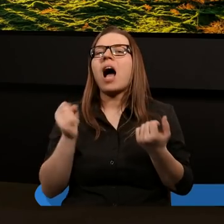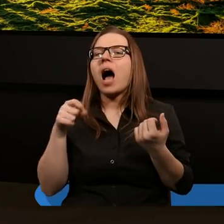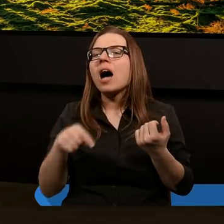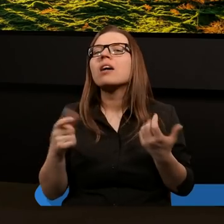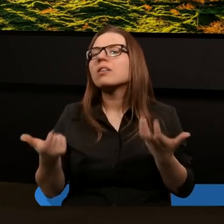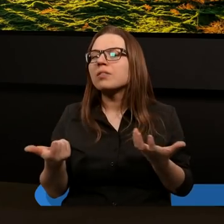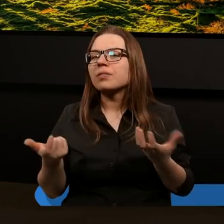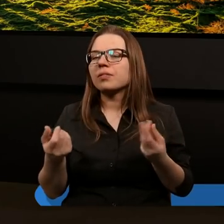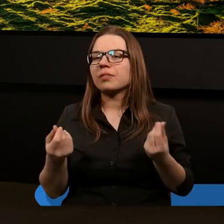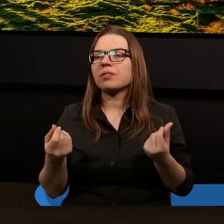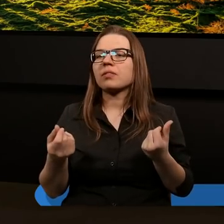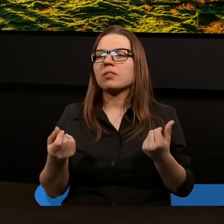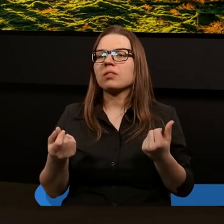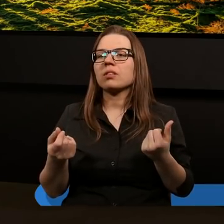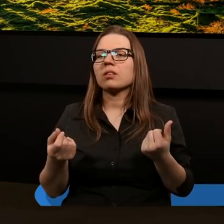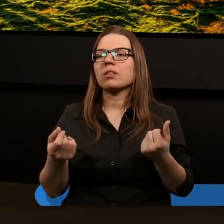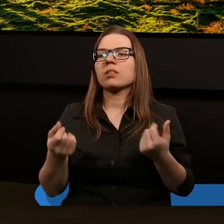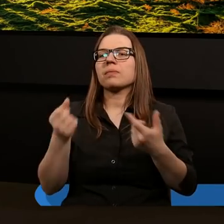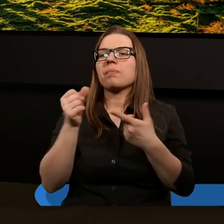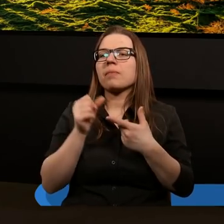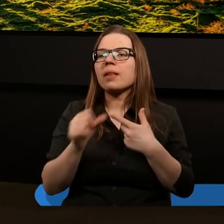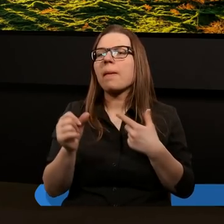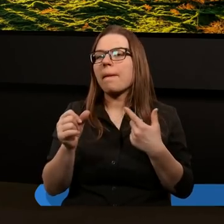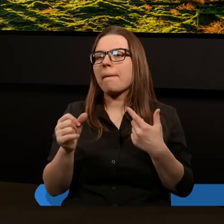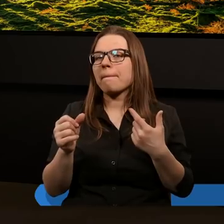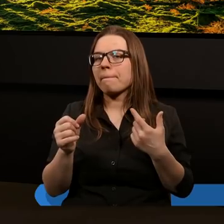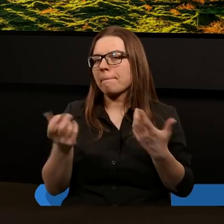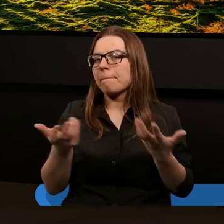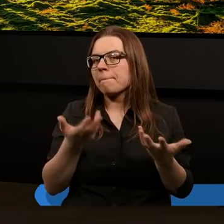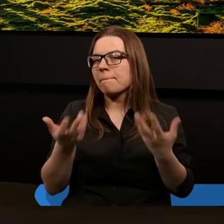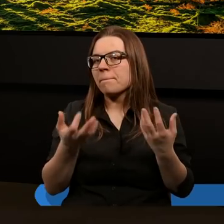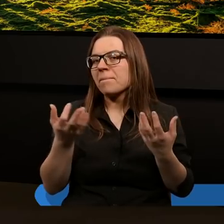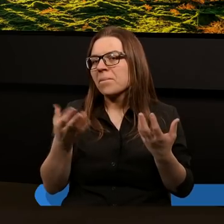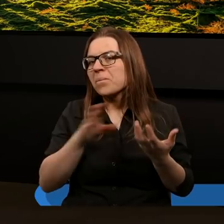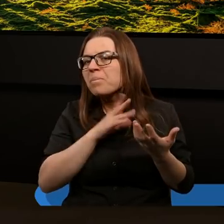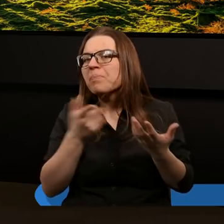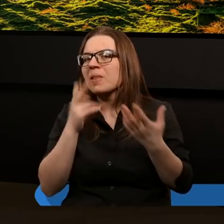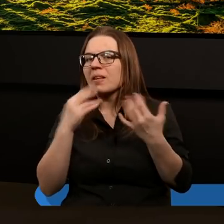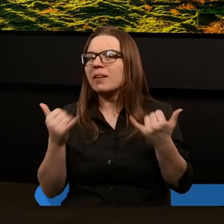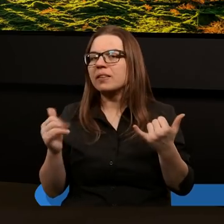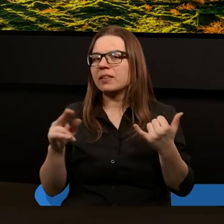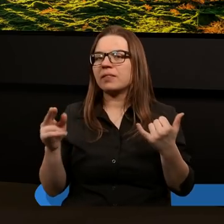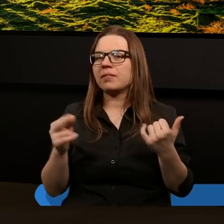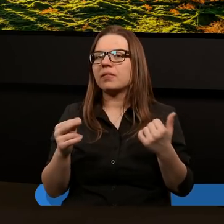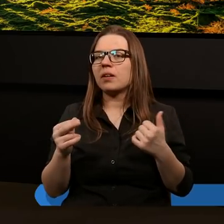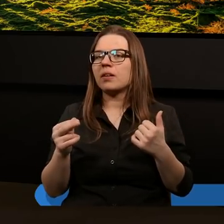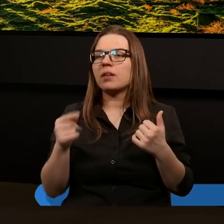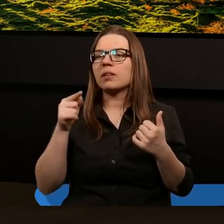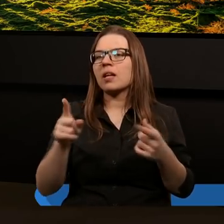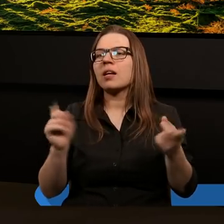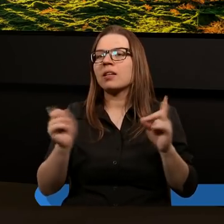A tutaj ile tych miar? Tam trzy miar? Trzy. Więc ta